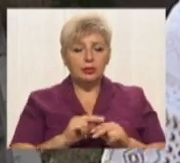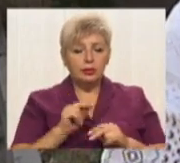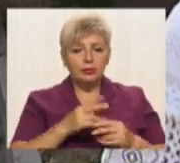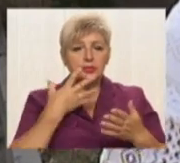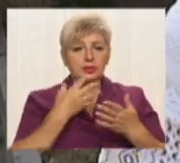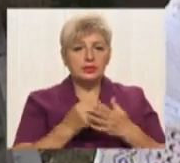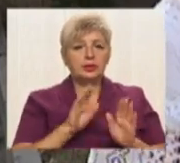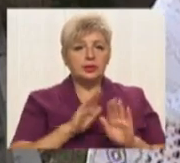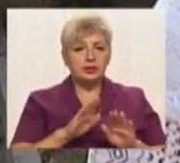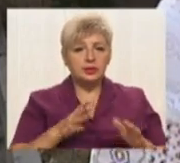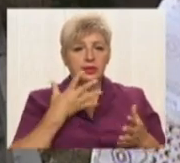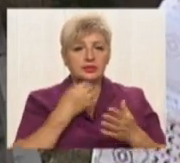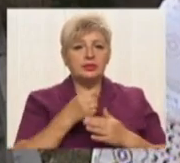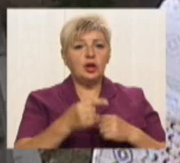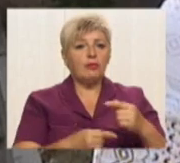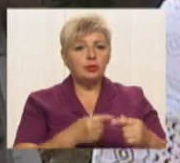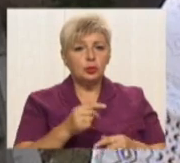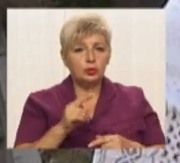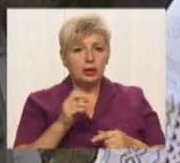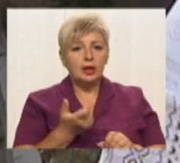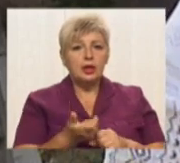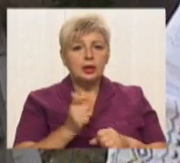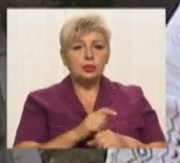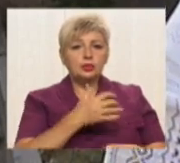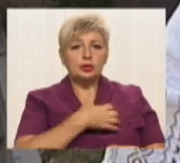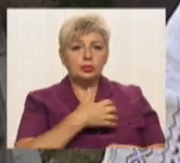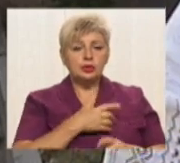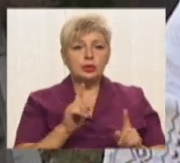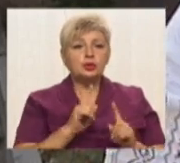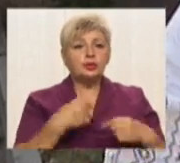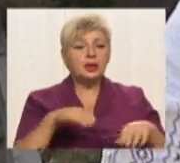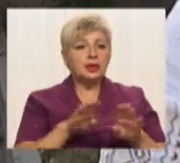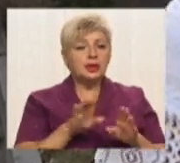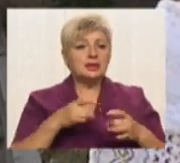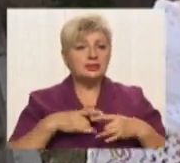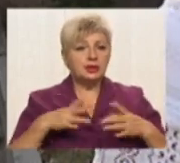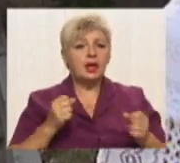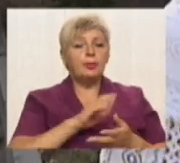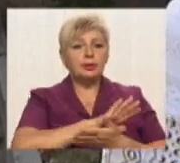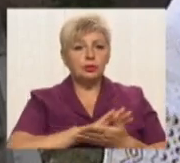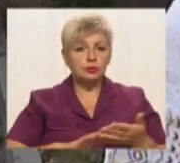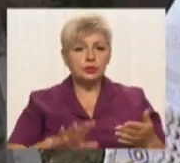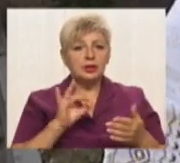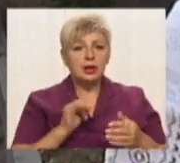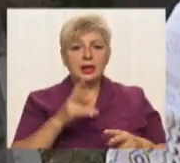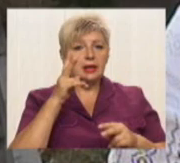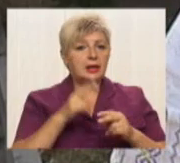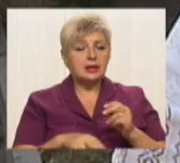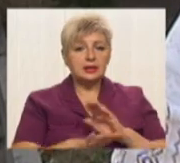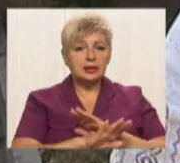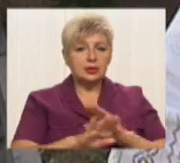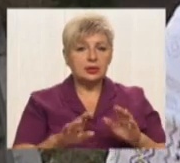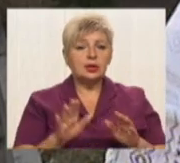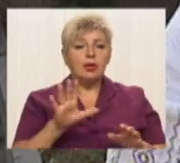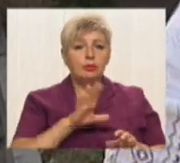своїх внуках. І дуже хочеться, щоб такі свята, вони продовжувалися і не закінчувалися,